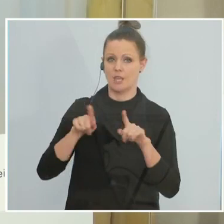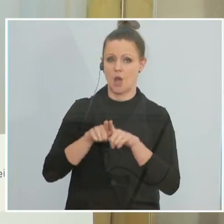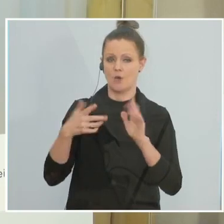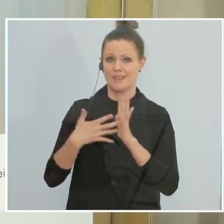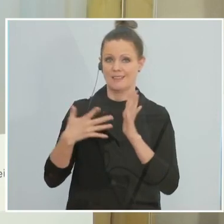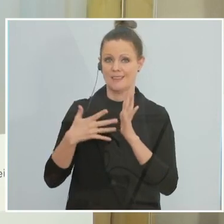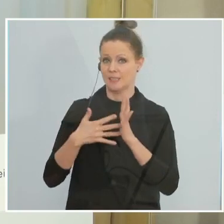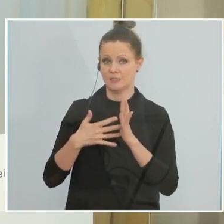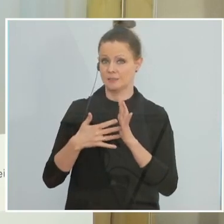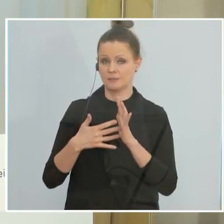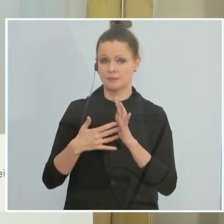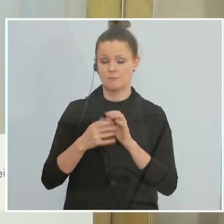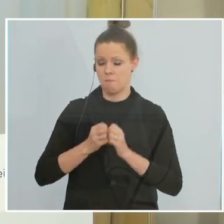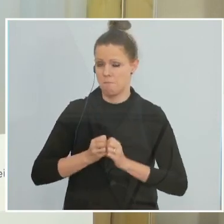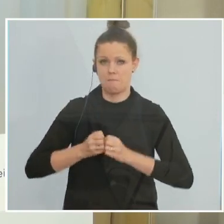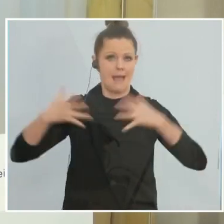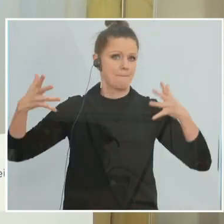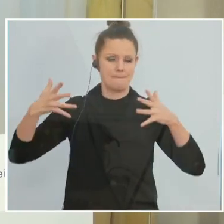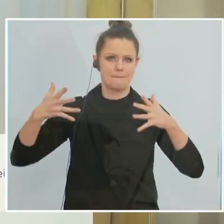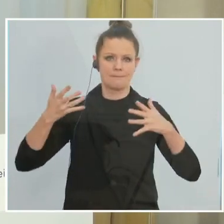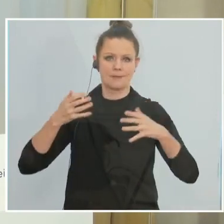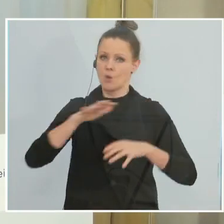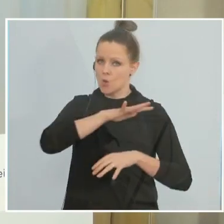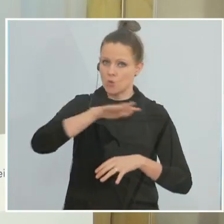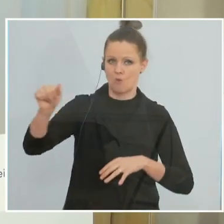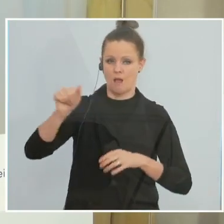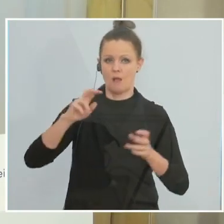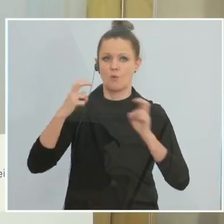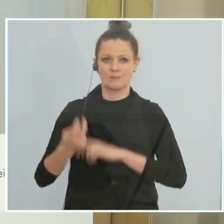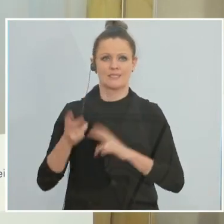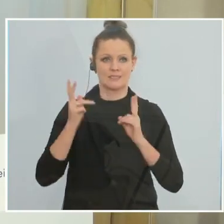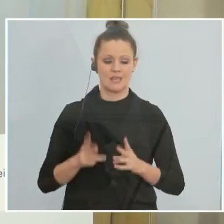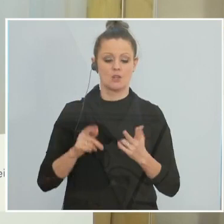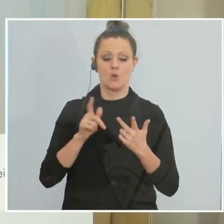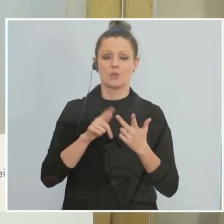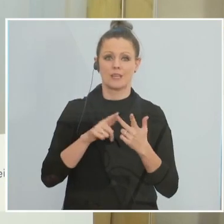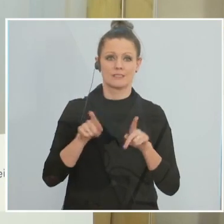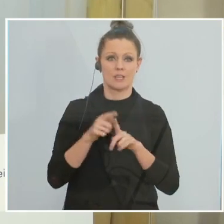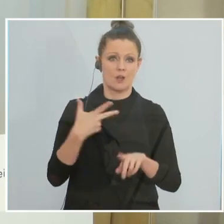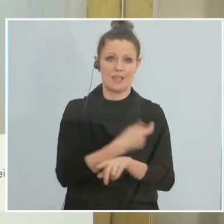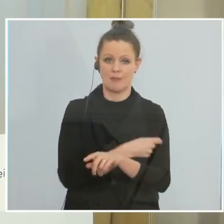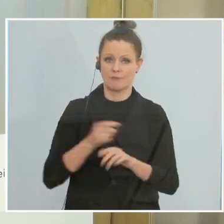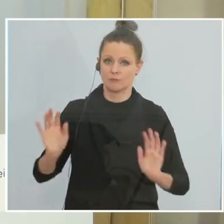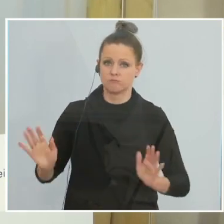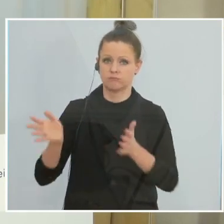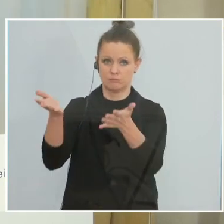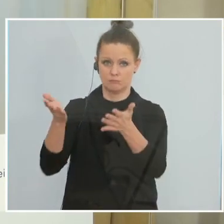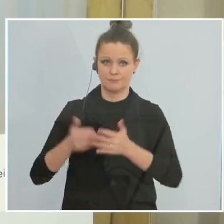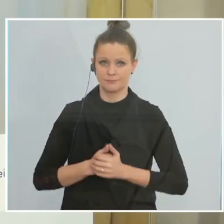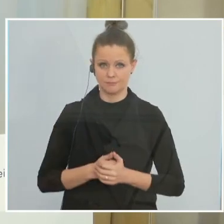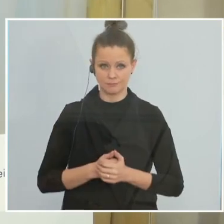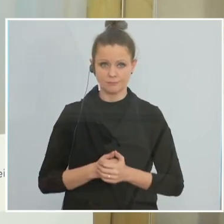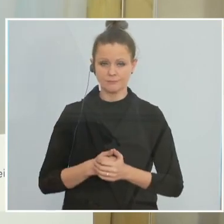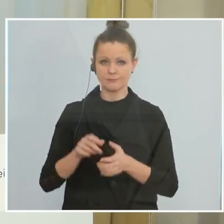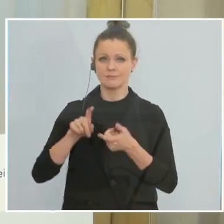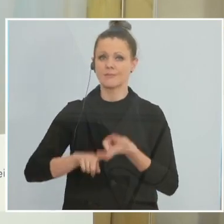Testungen drastisch auszubauen, möglichst flächendeckend zu realisieren. Und drittens die Impfung voranzutreiben, entsprechend den